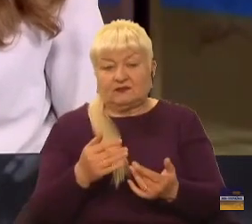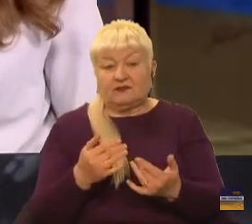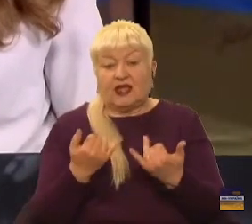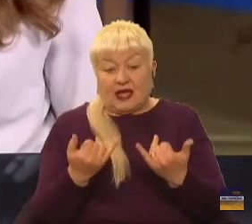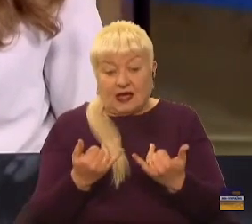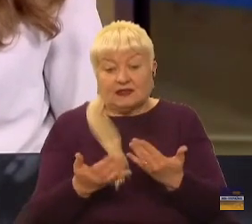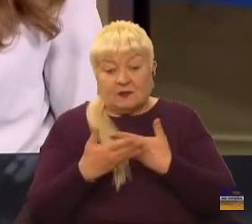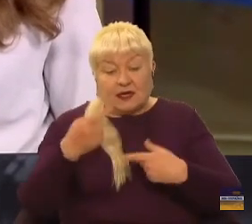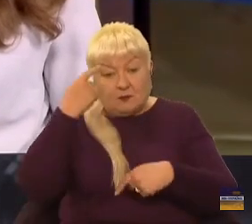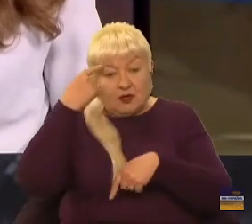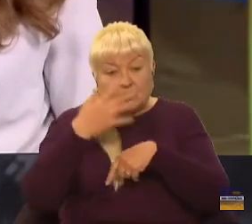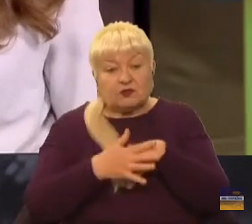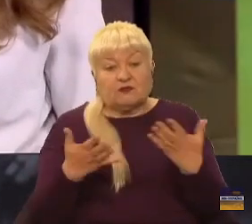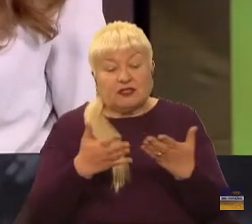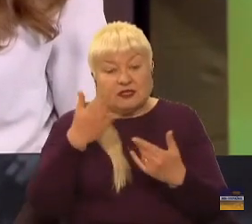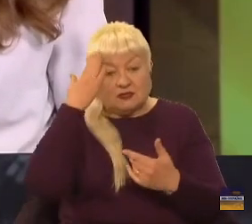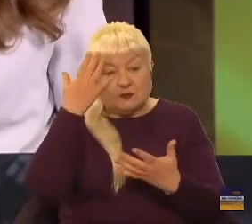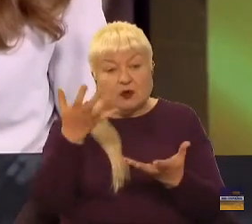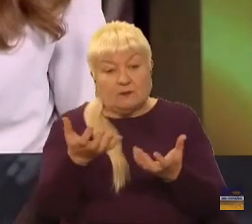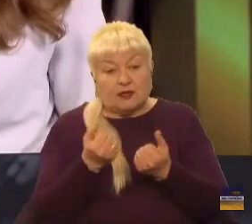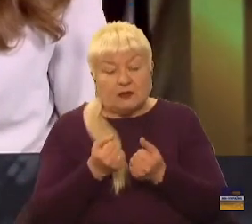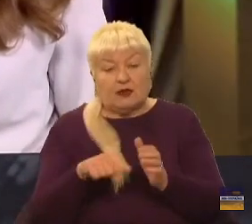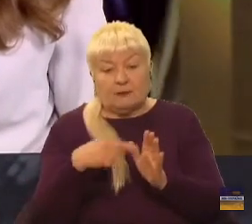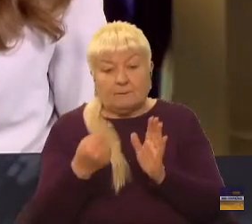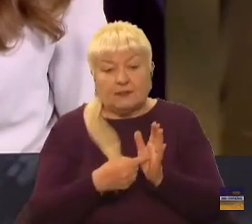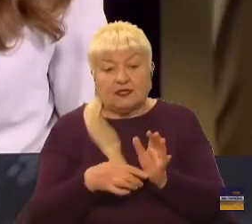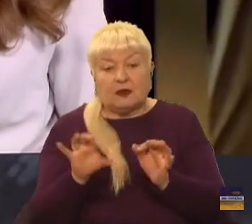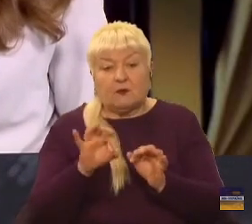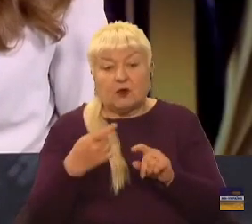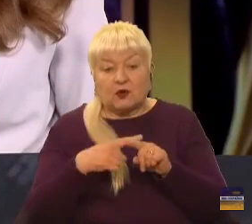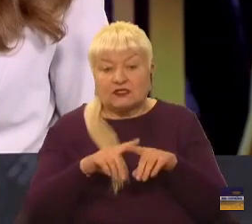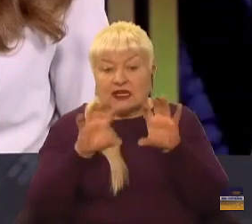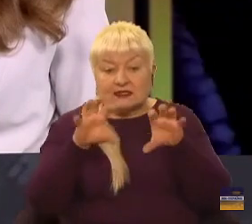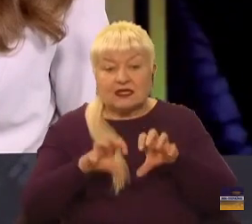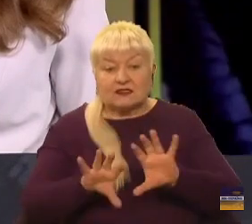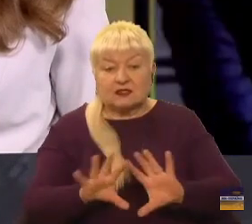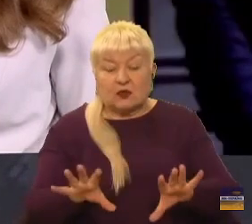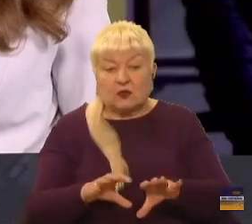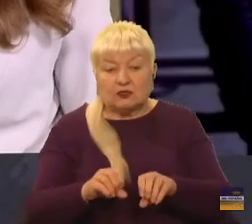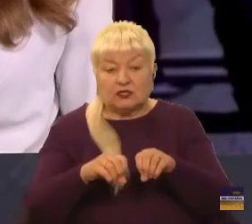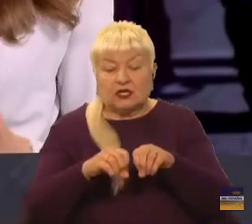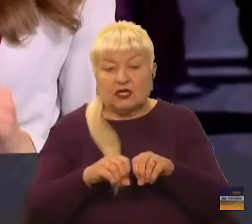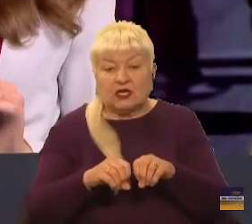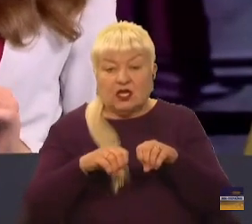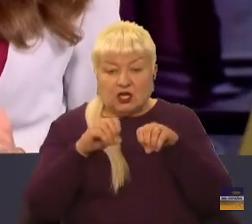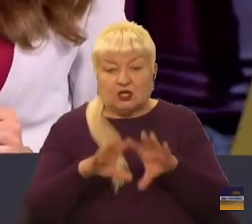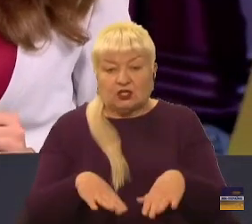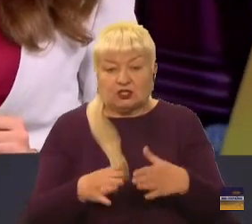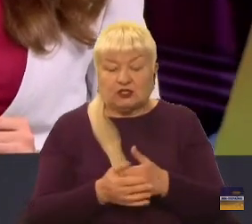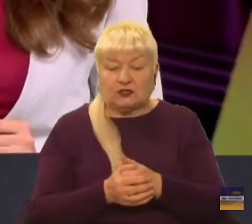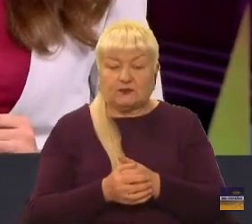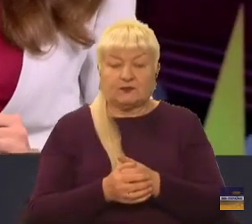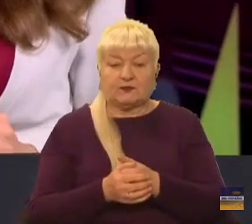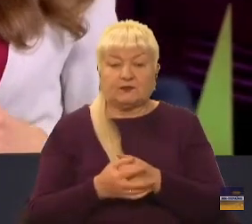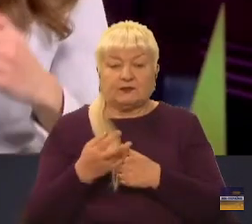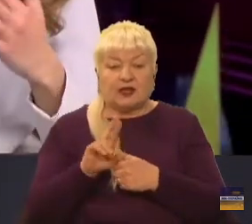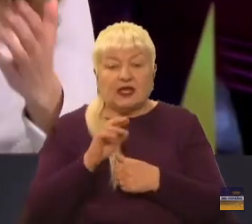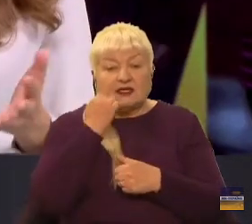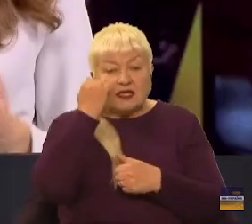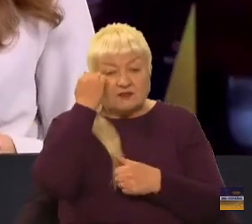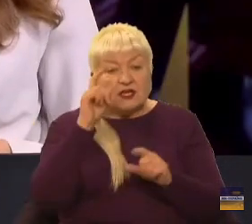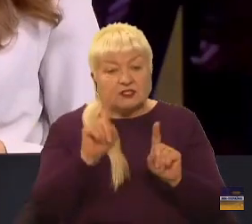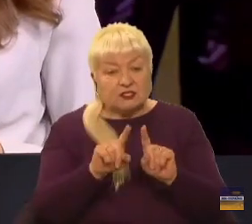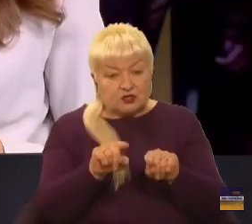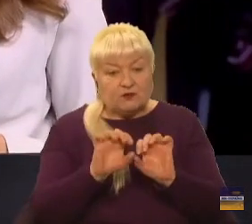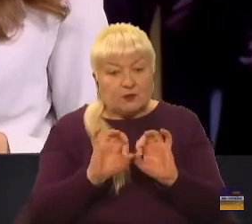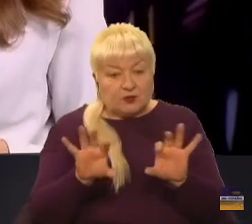розуміємо, в який спосіб приймалося таке незаконне рішення попередниками. Пане Олександре, я вдячна, що ви пояснили. Знову ж